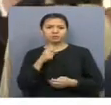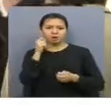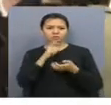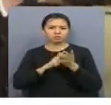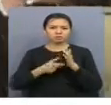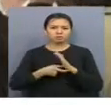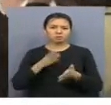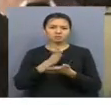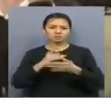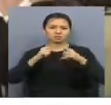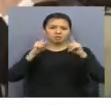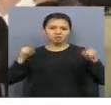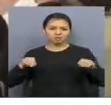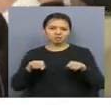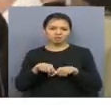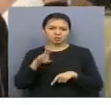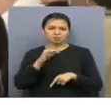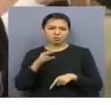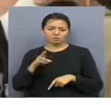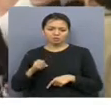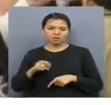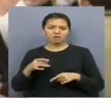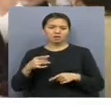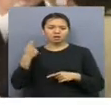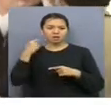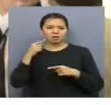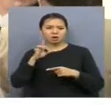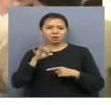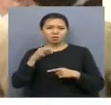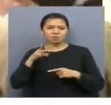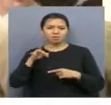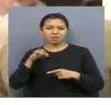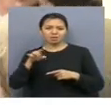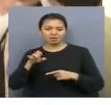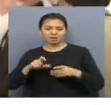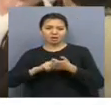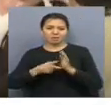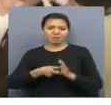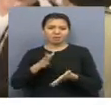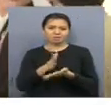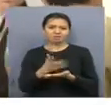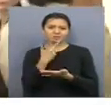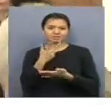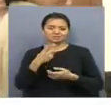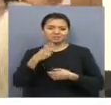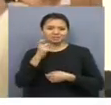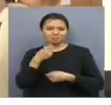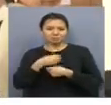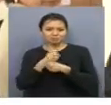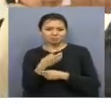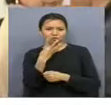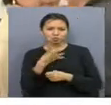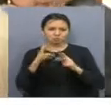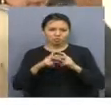сенсорлы тақтамен жабдықталған робототехника кабинеті де бар. Одан бөлік физика кабинетінің өзінде үш зертхана, химия пәннен түрд